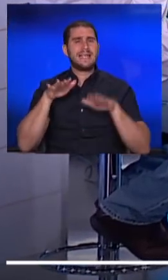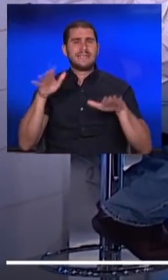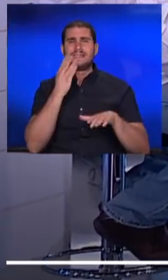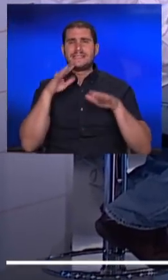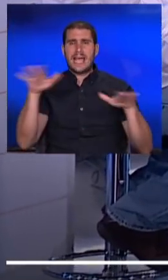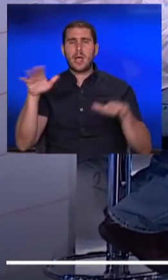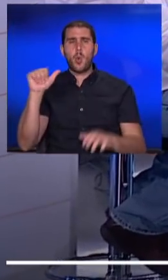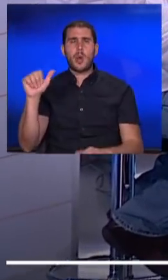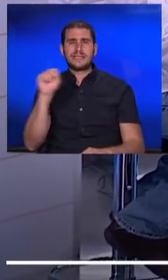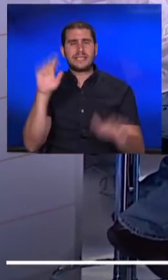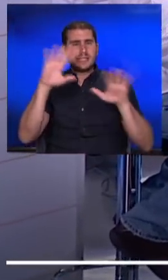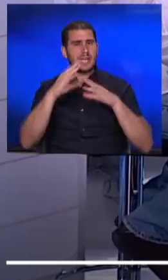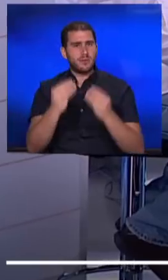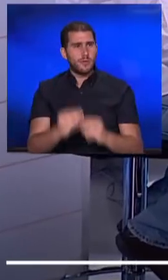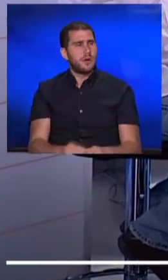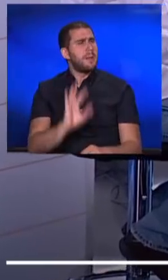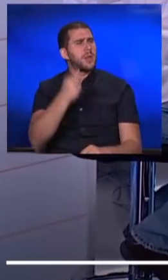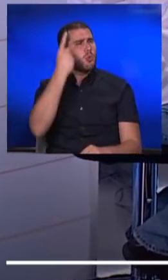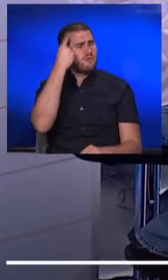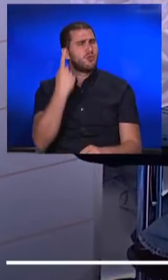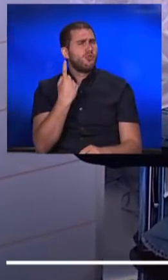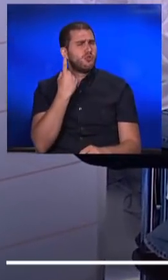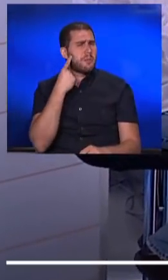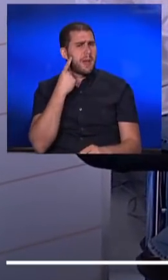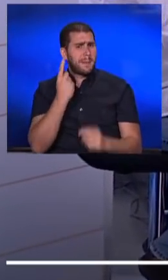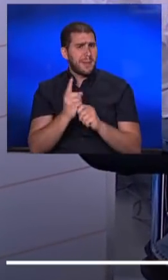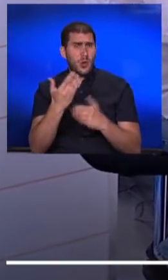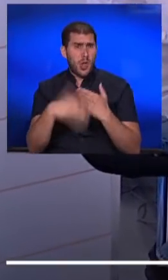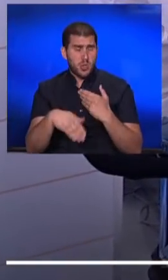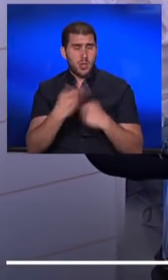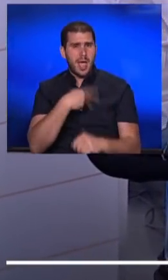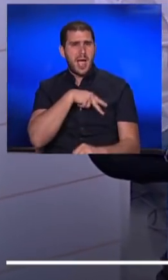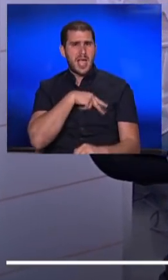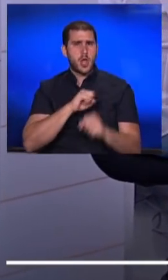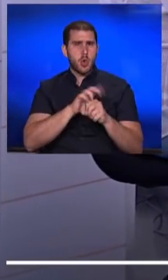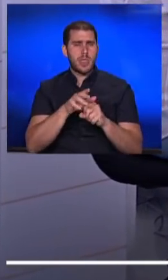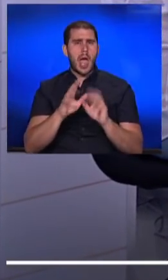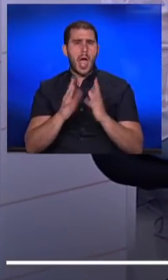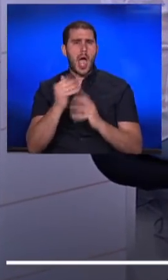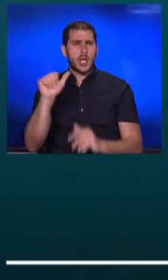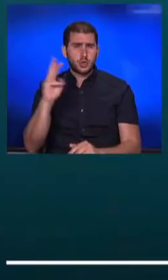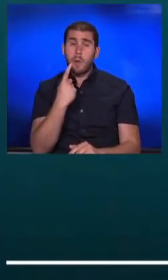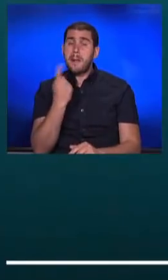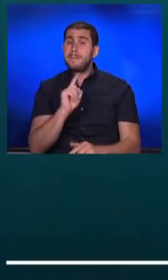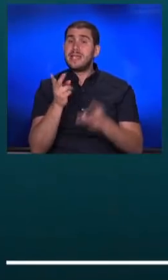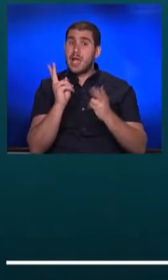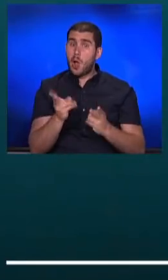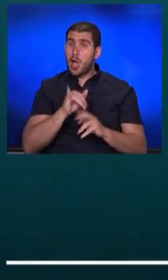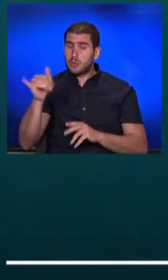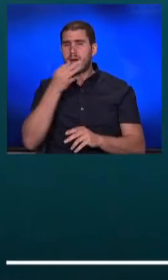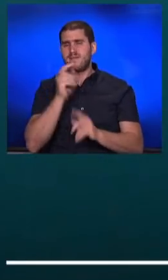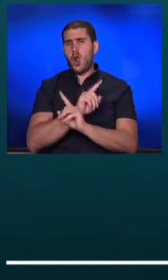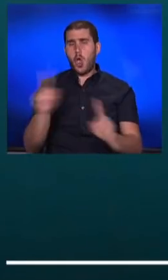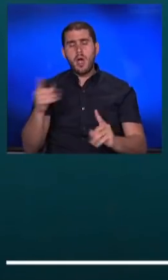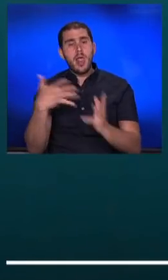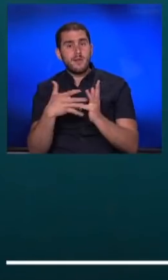ערב טוב. מה אתה חושב כשאתה שומע ממש בדקות האחרונות את פרויקטור הקורונה נחמנה שאומר, מי שיכול לא לנסוע שלא יישאר, תבדקו